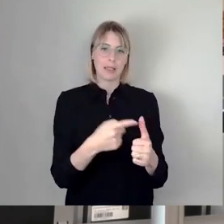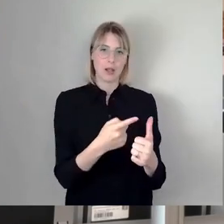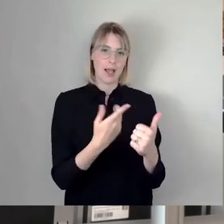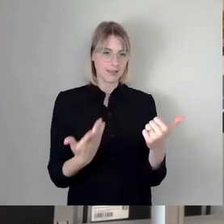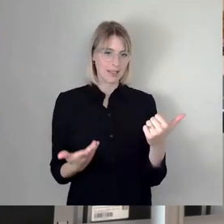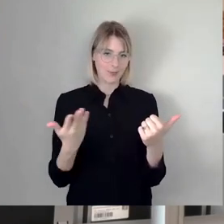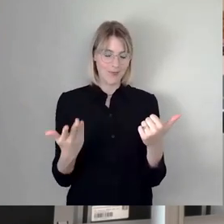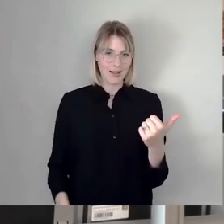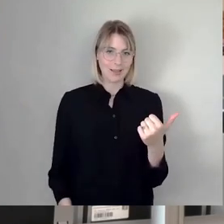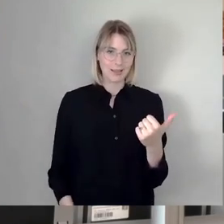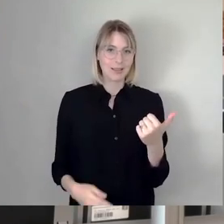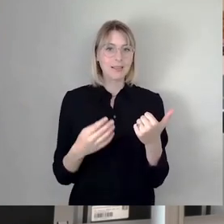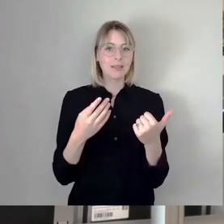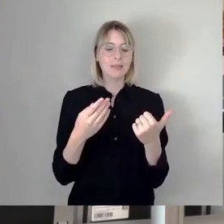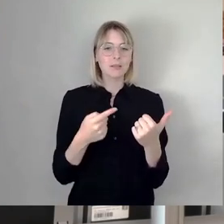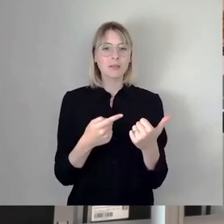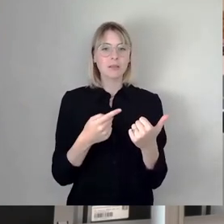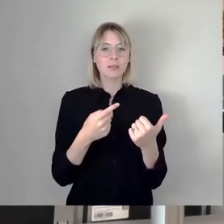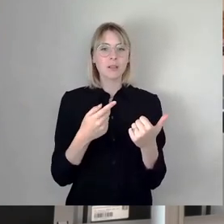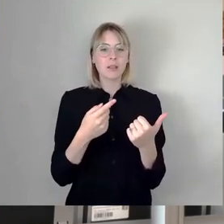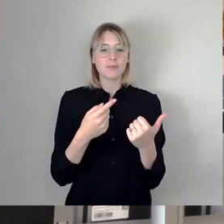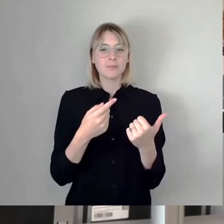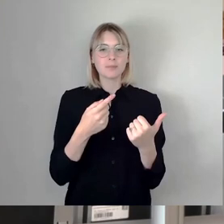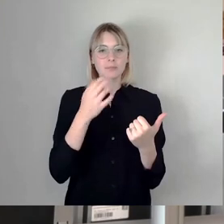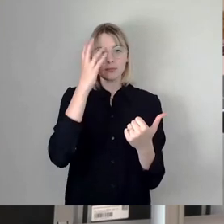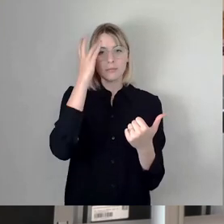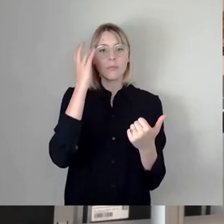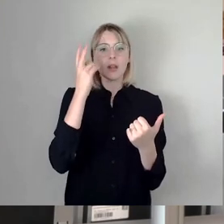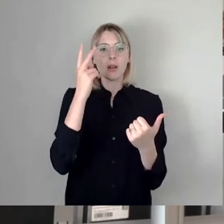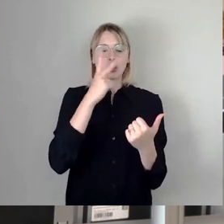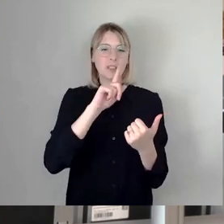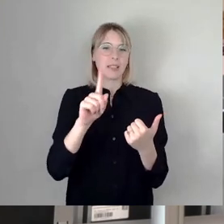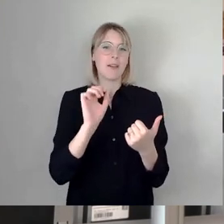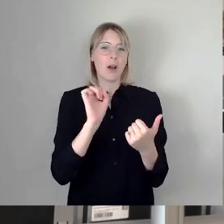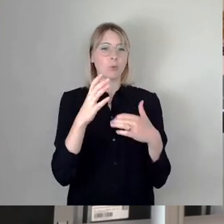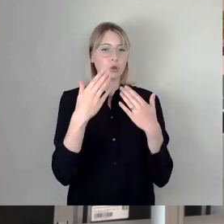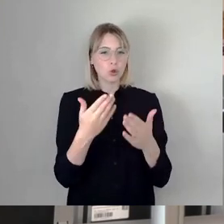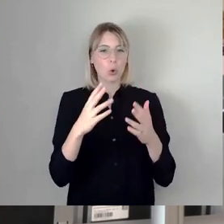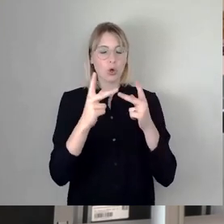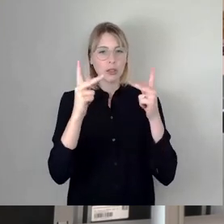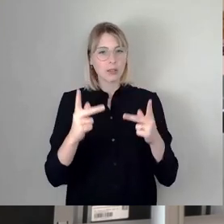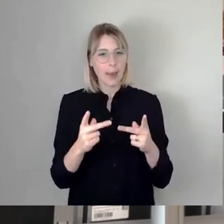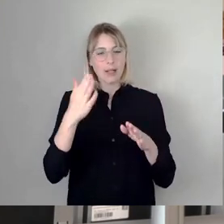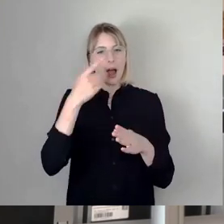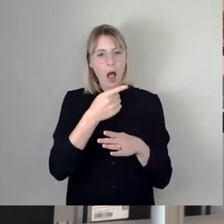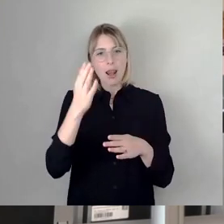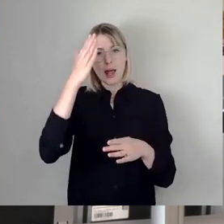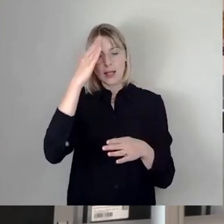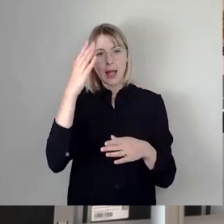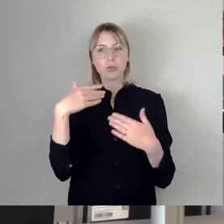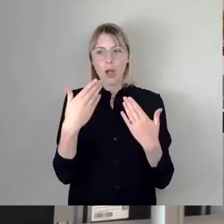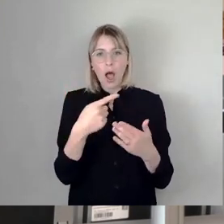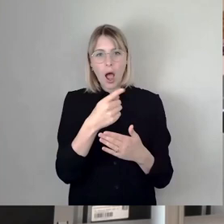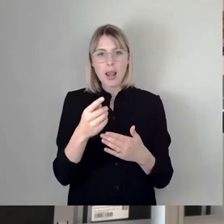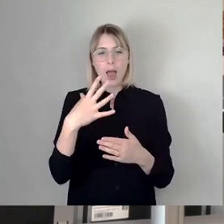ich wüsste gar nicht, warum die in ein gefleichtes Konzept, mit dem dort Geld verdient wird und was erfolgreich ist, plötzlich in so eine krude Idee